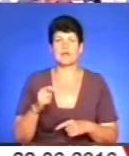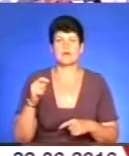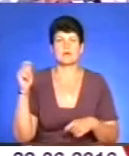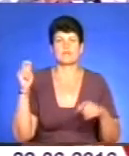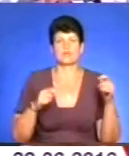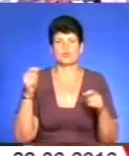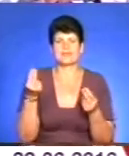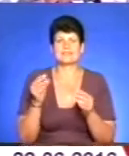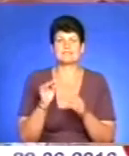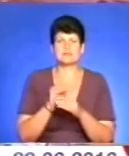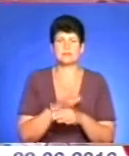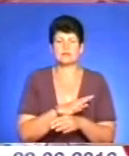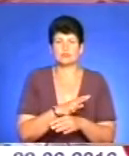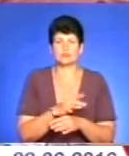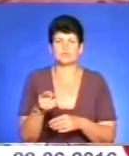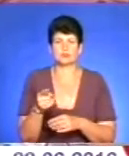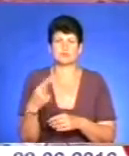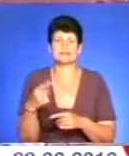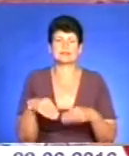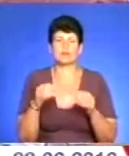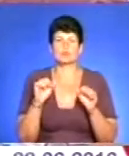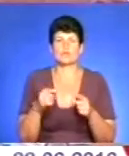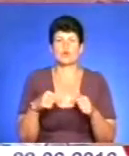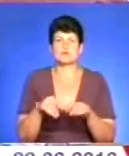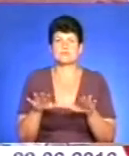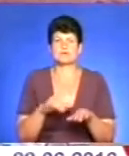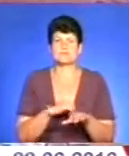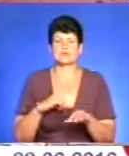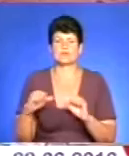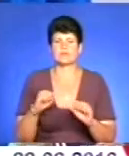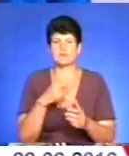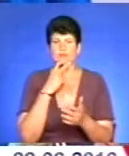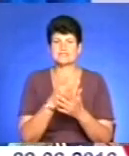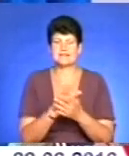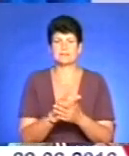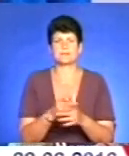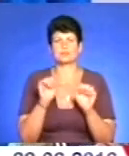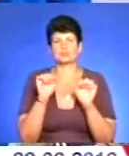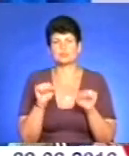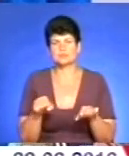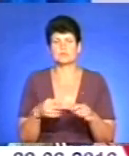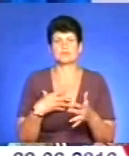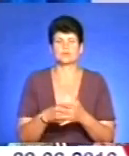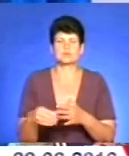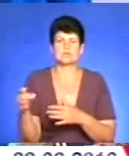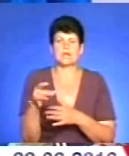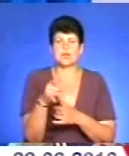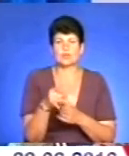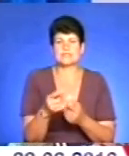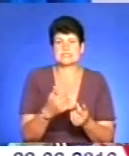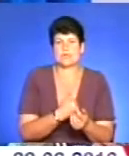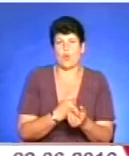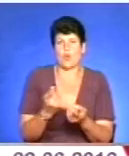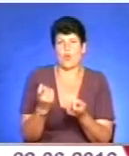пройшов на Тернопілі, дав можливість головам органів місцевого самоврядування показати інвестиційний потенціал своїх районів і заохотити